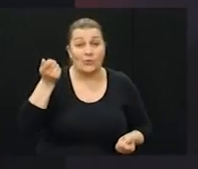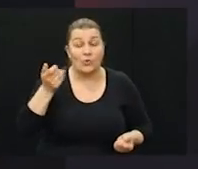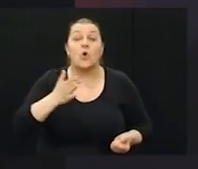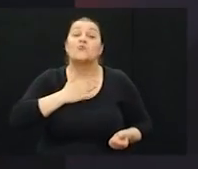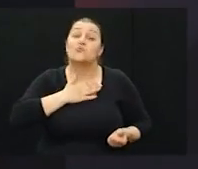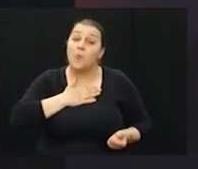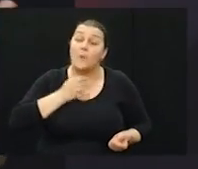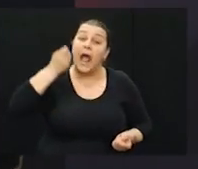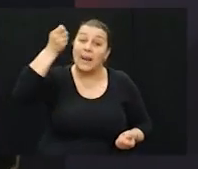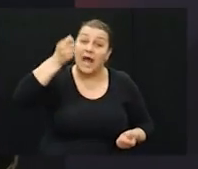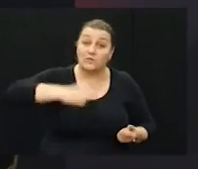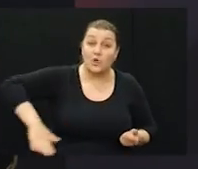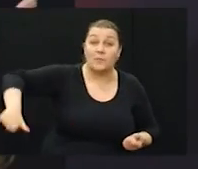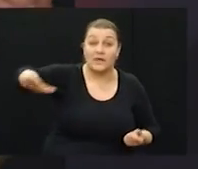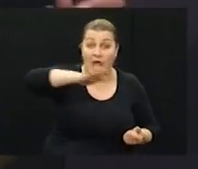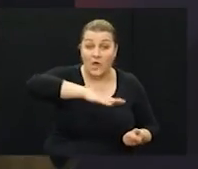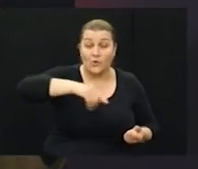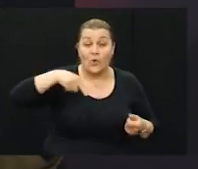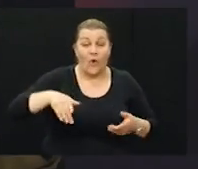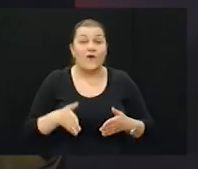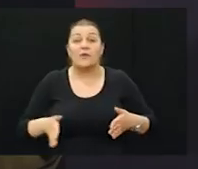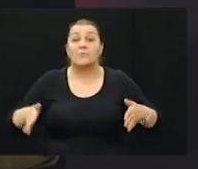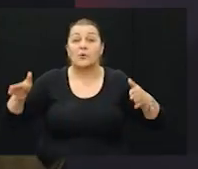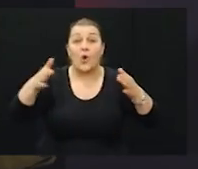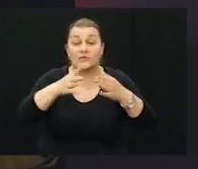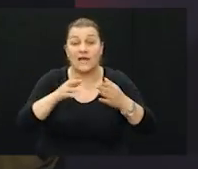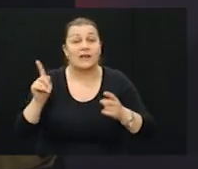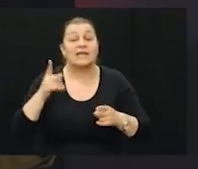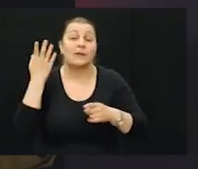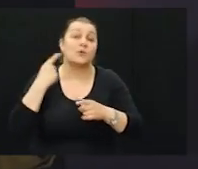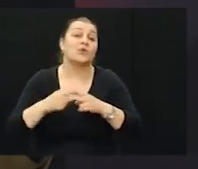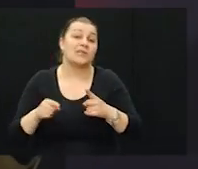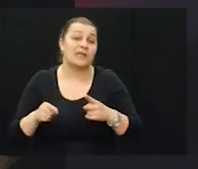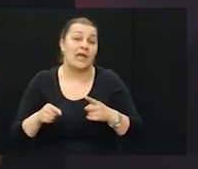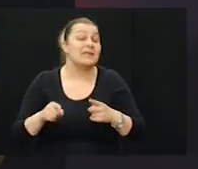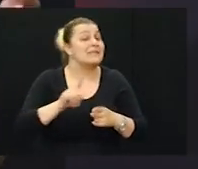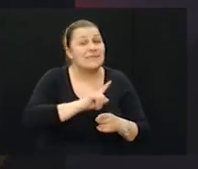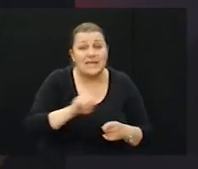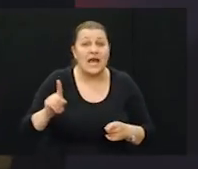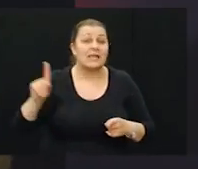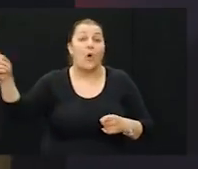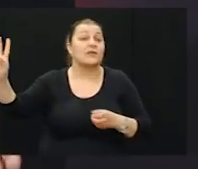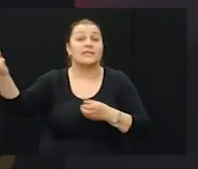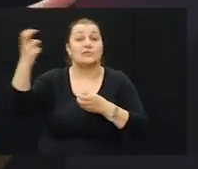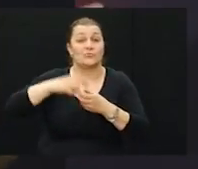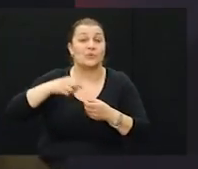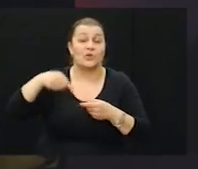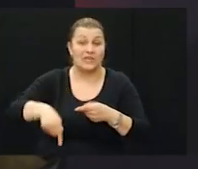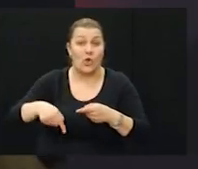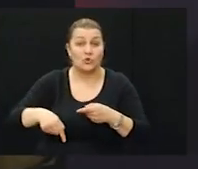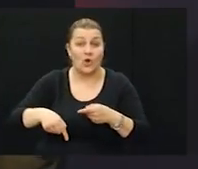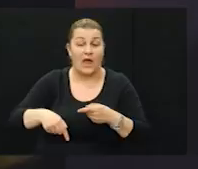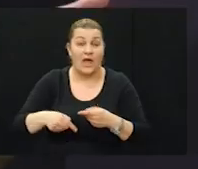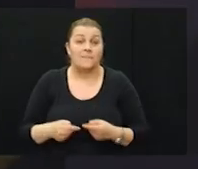alkarskom kraju taj prostor i nije dio te priče o alci. Oni nikada i nisu bili oni koji su